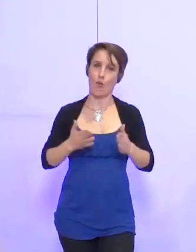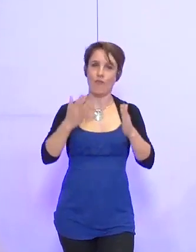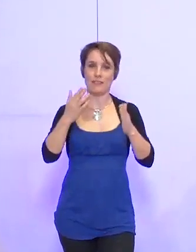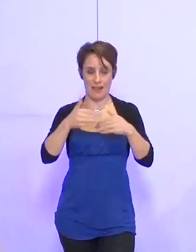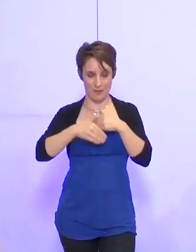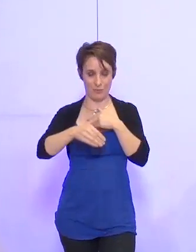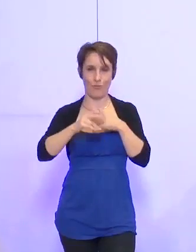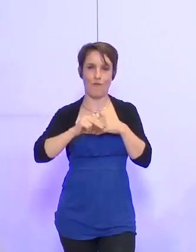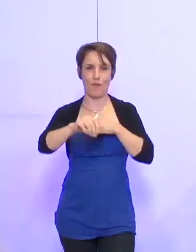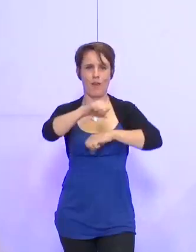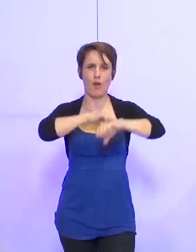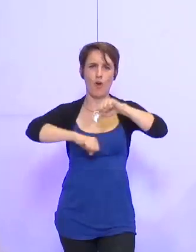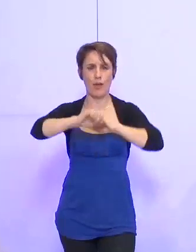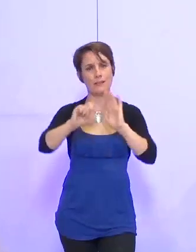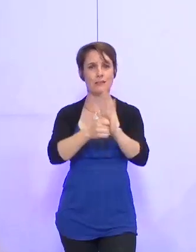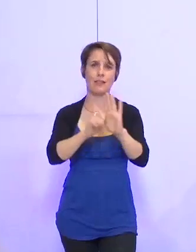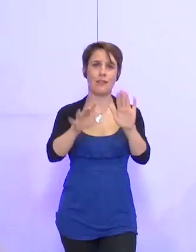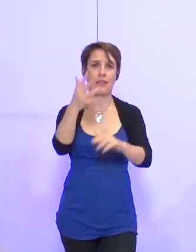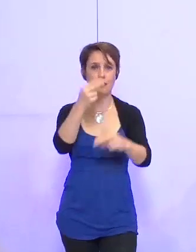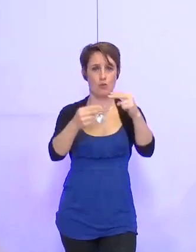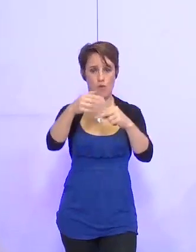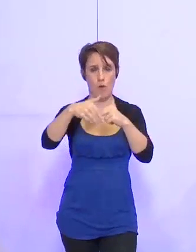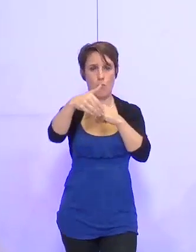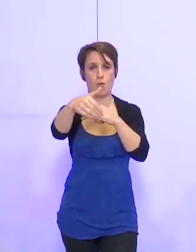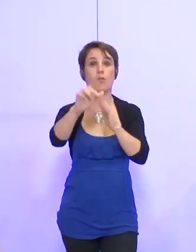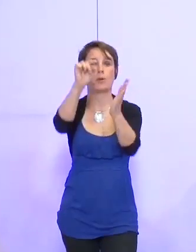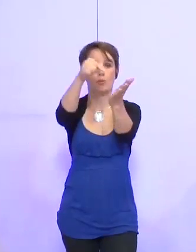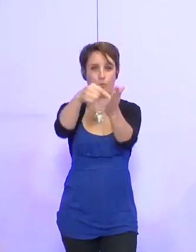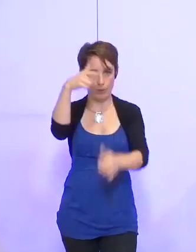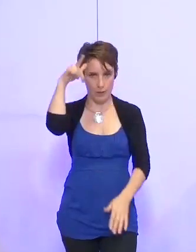devrait être organisée le 15 novembre prochain à Lyon.